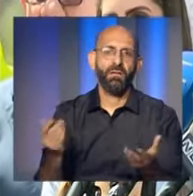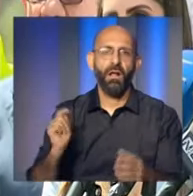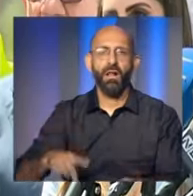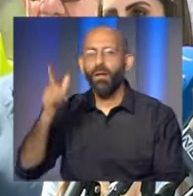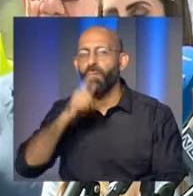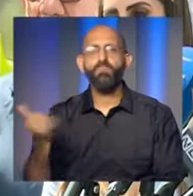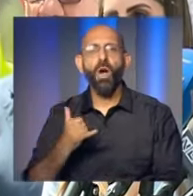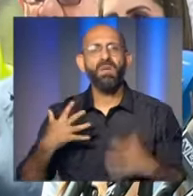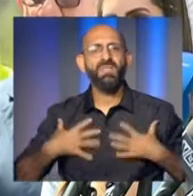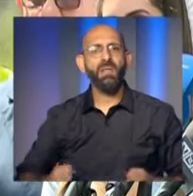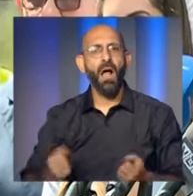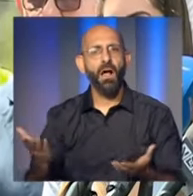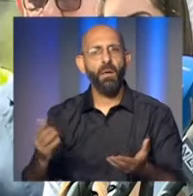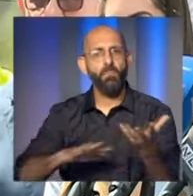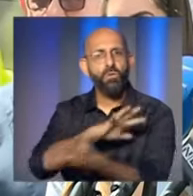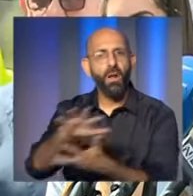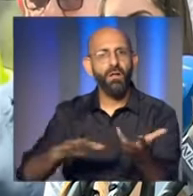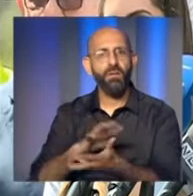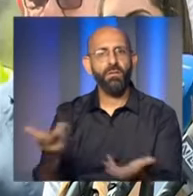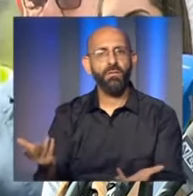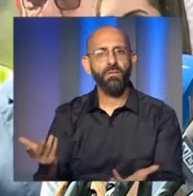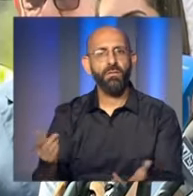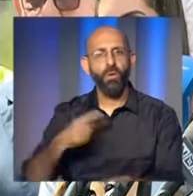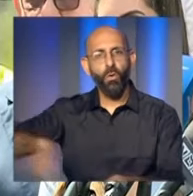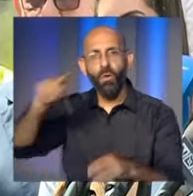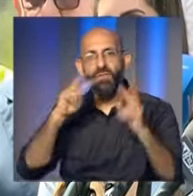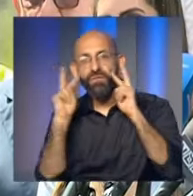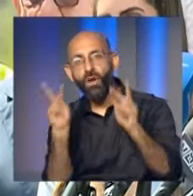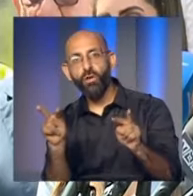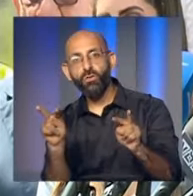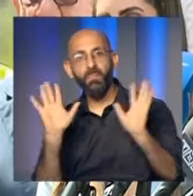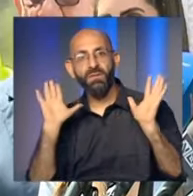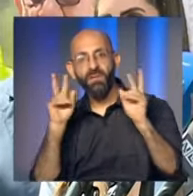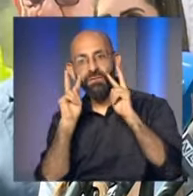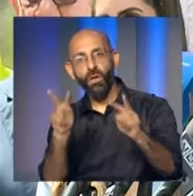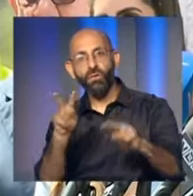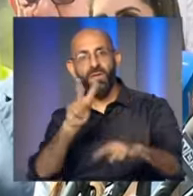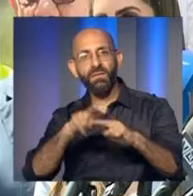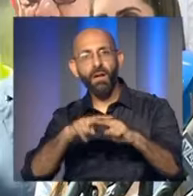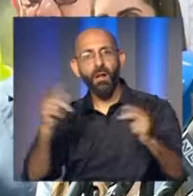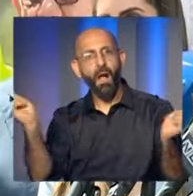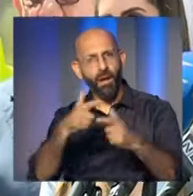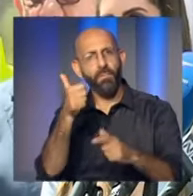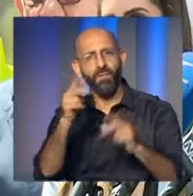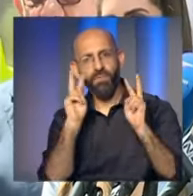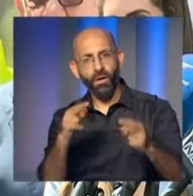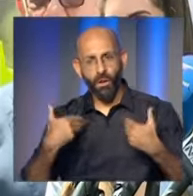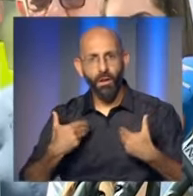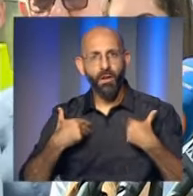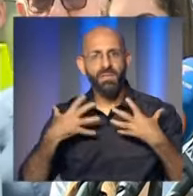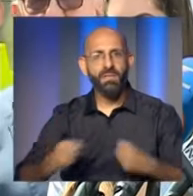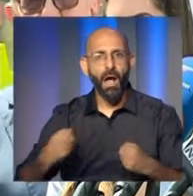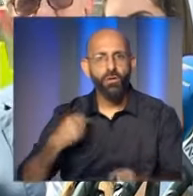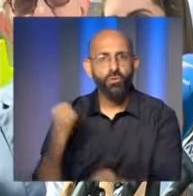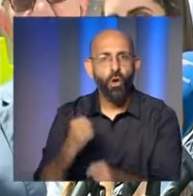قوي علينا ونحن وضعنا تعييس مادياً لكن بالنسبة لأن الكطاع الصحي كل مرة بكل